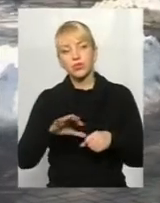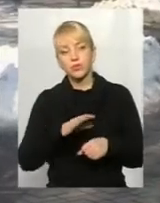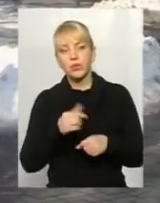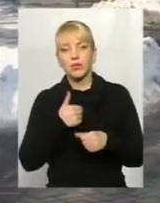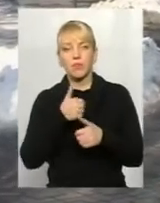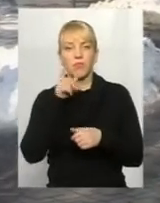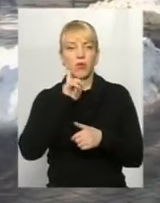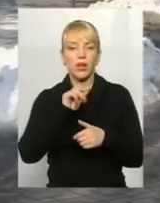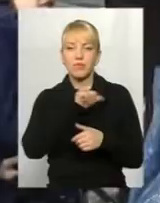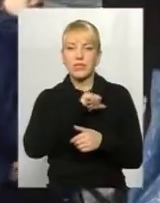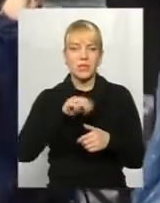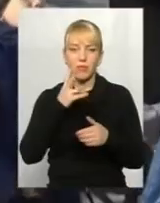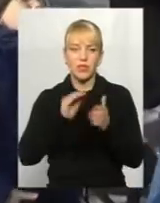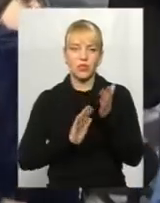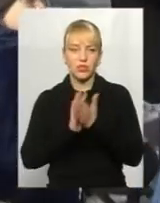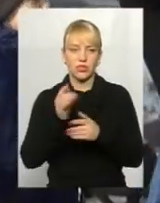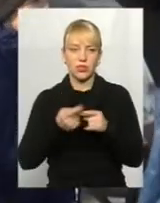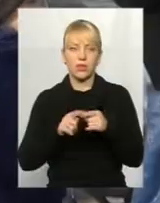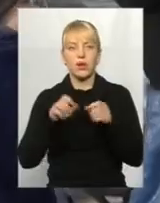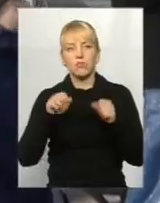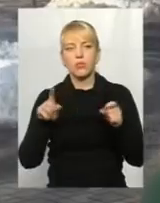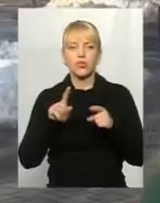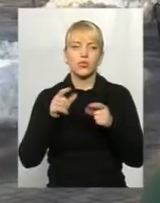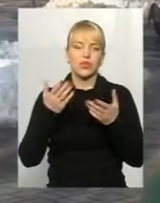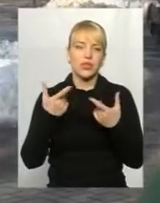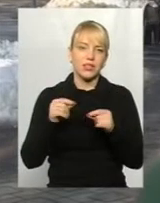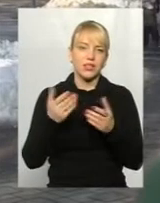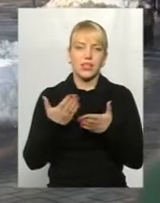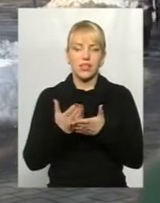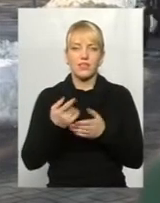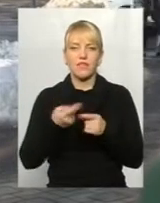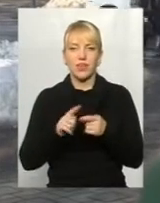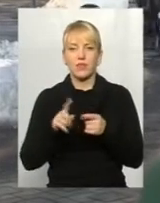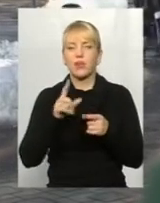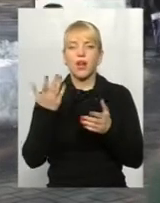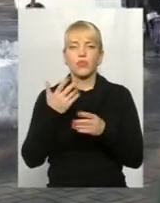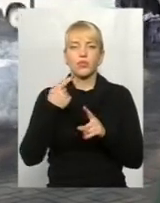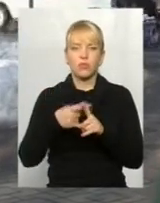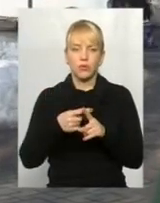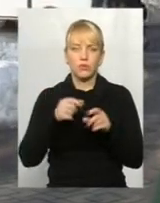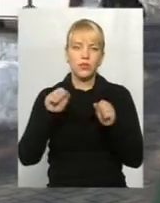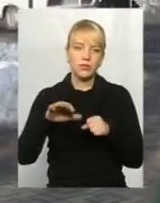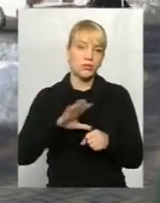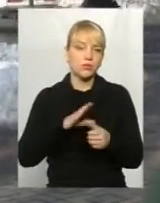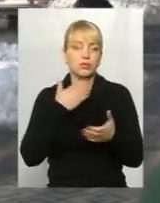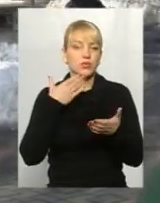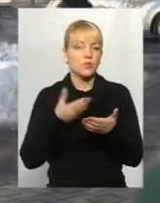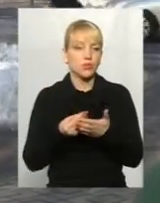ще самі до цього не доросли. Може, в цьому що-то і є плюс якийсь. Якщо буде свій такий